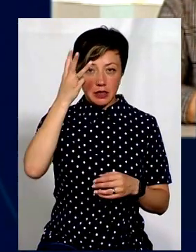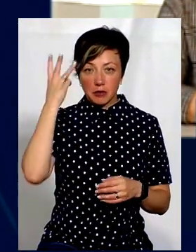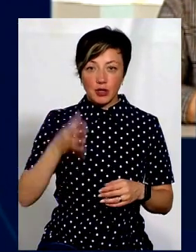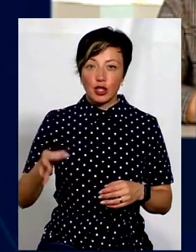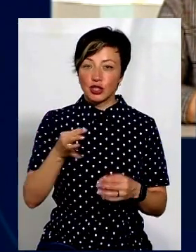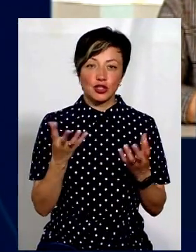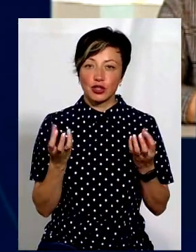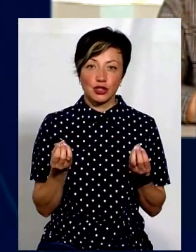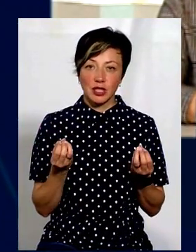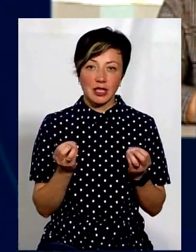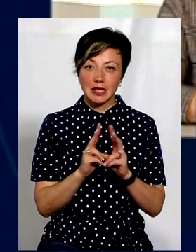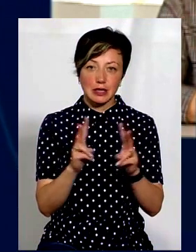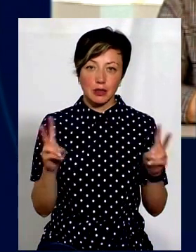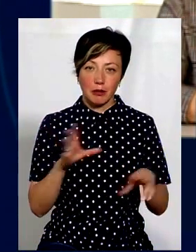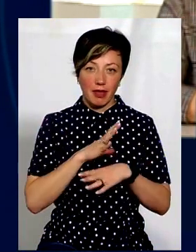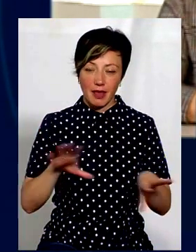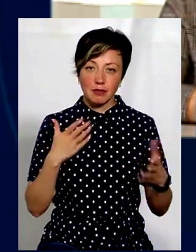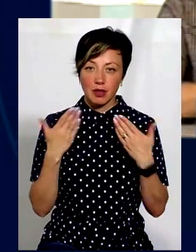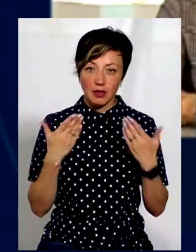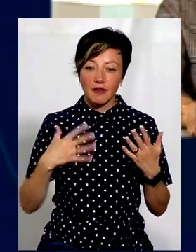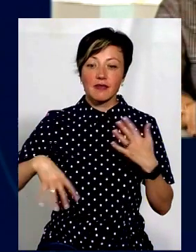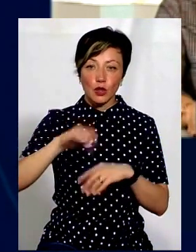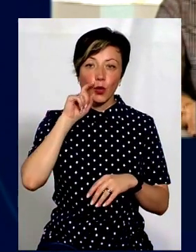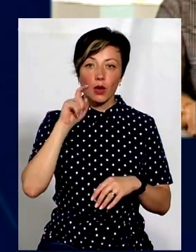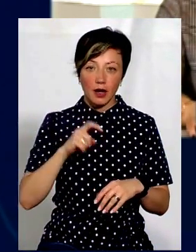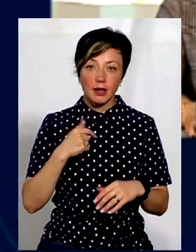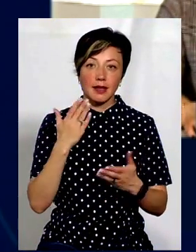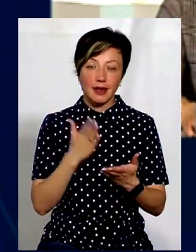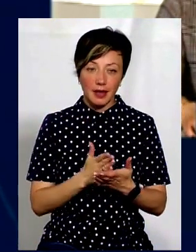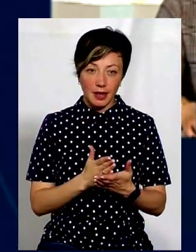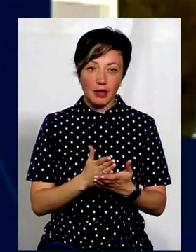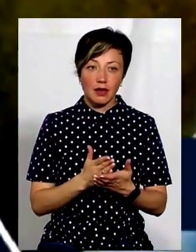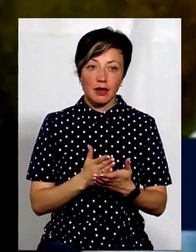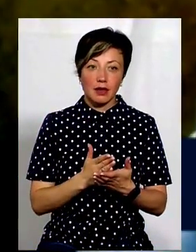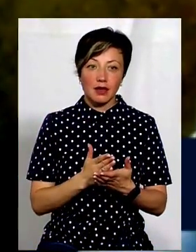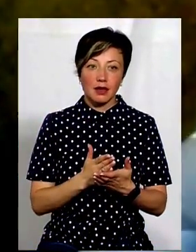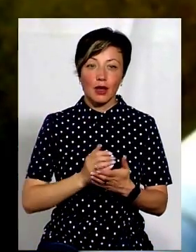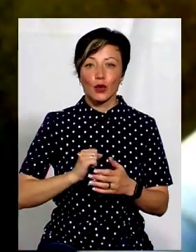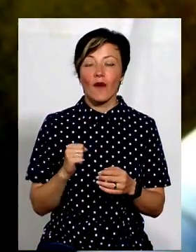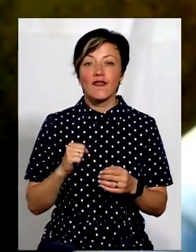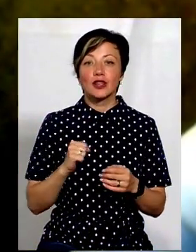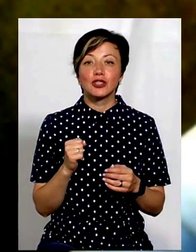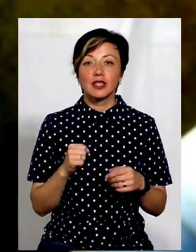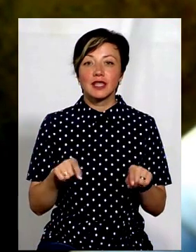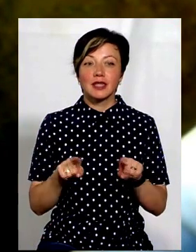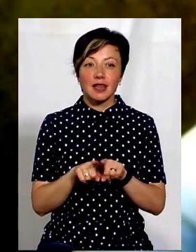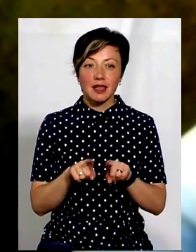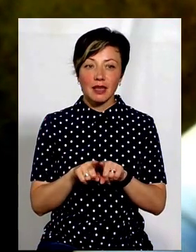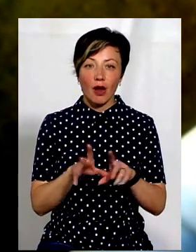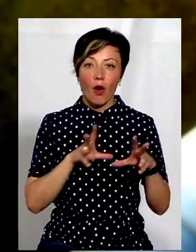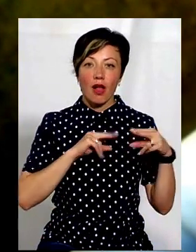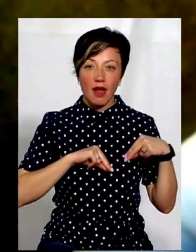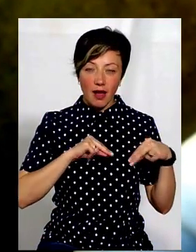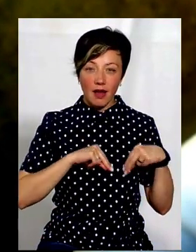Хмельниччини ще ні з кем не спілкувався. З усієї України майже є вже товариші і такі колеги,